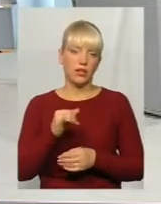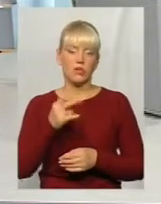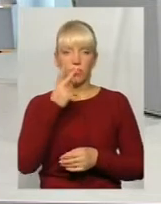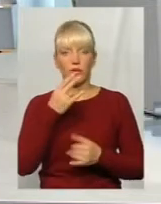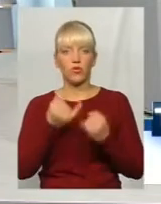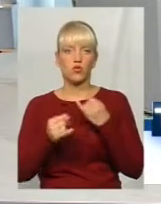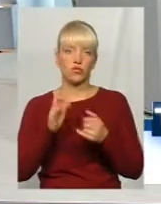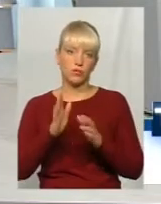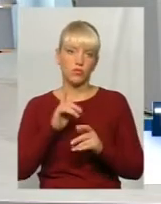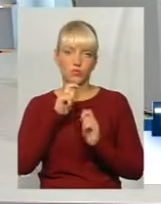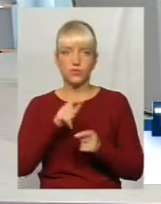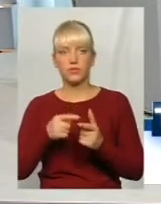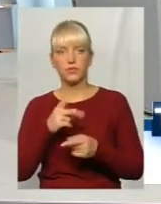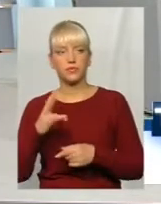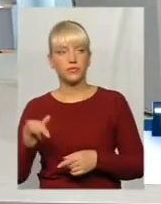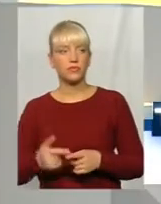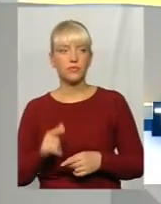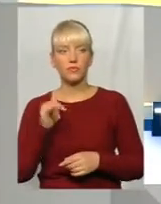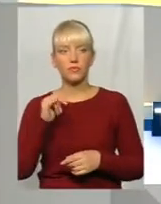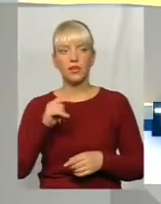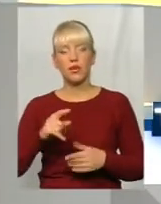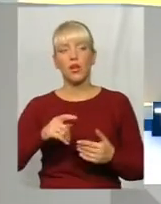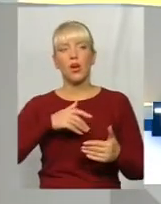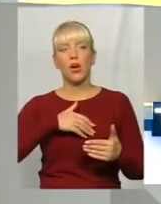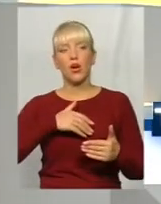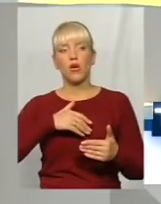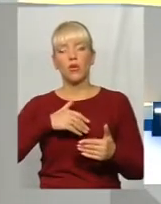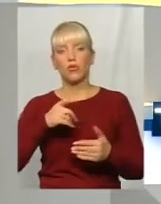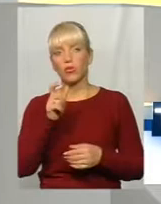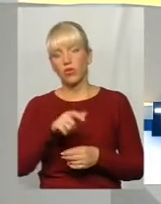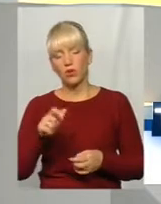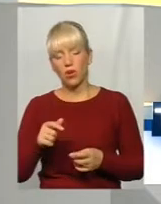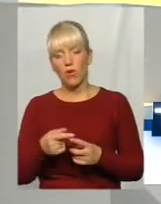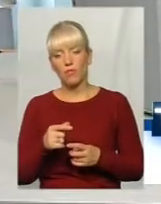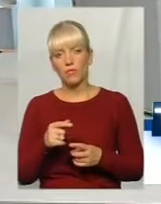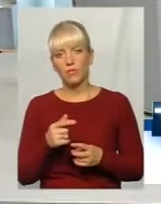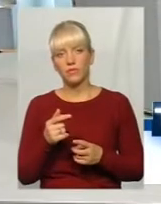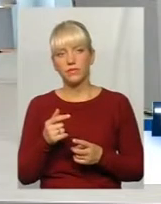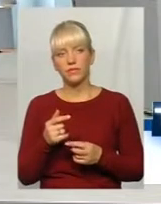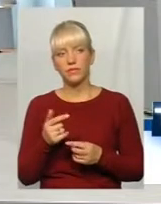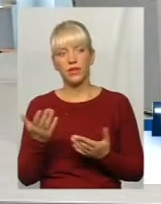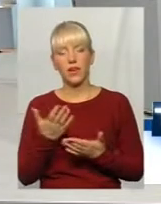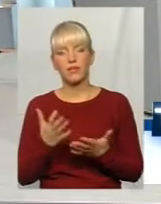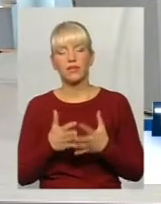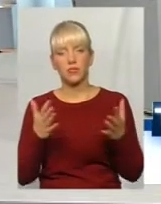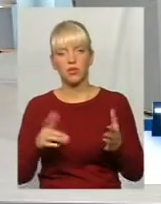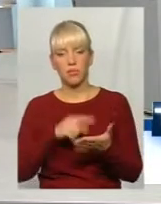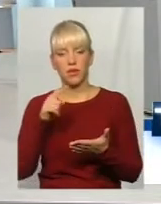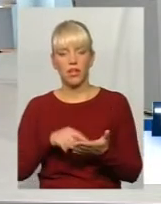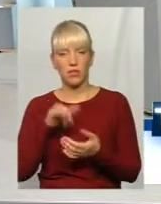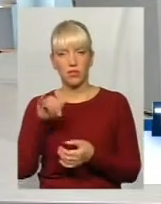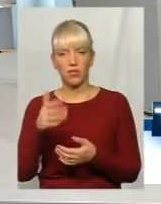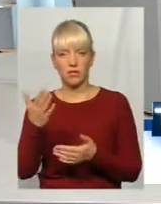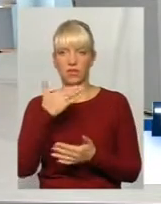поспілкувалися з громадськістю, з комунальниками Хмельницького. Які найчастіші питання, які вас сьогодні